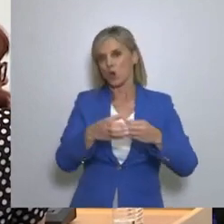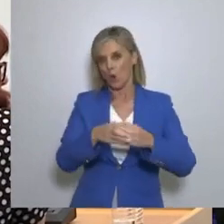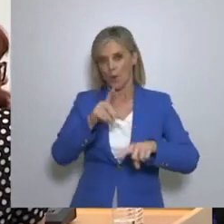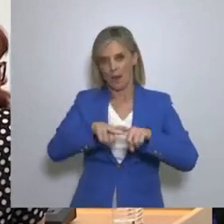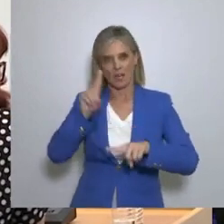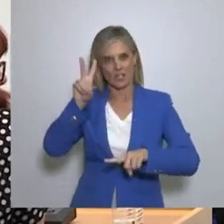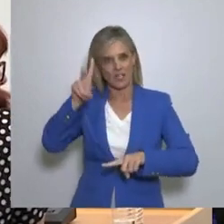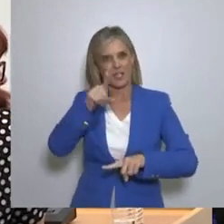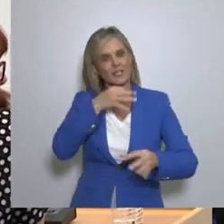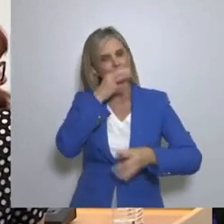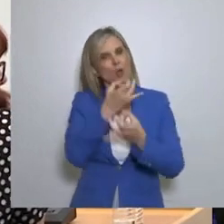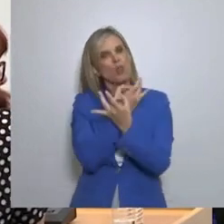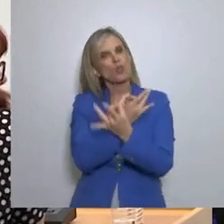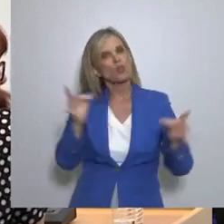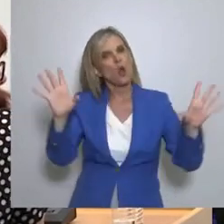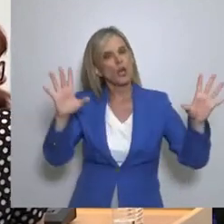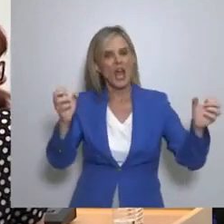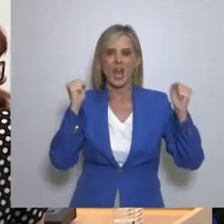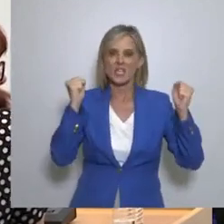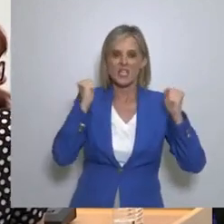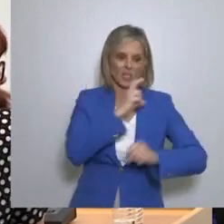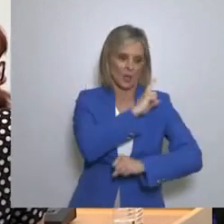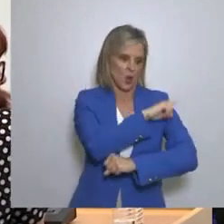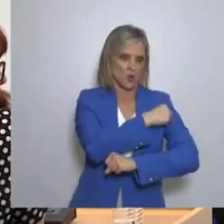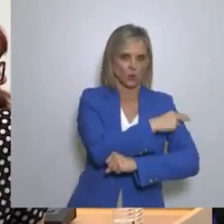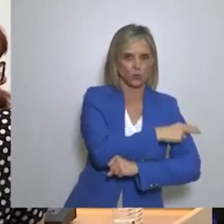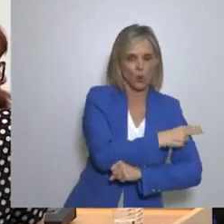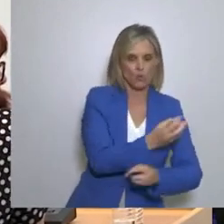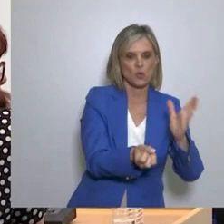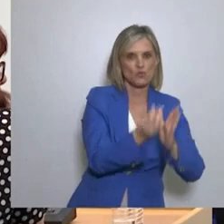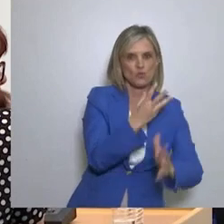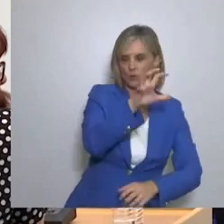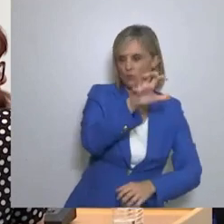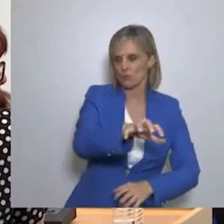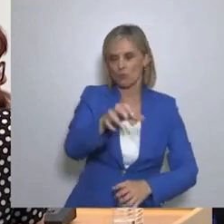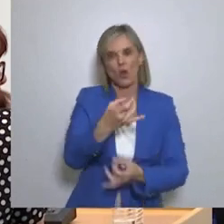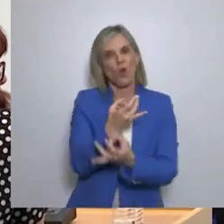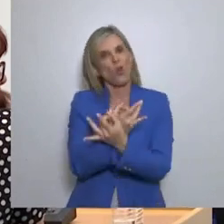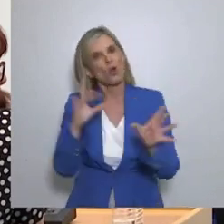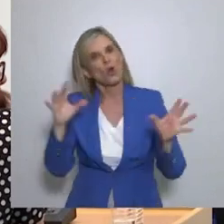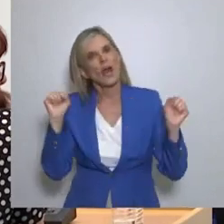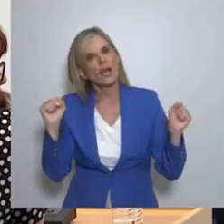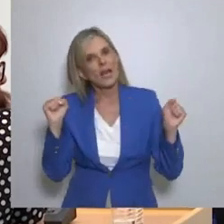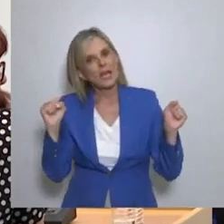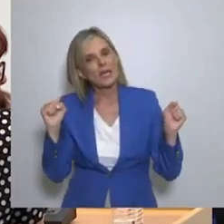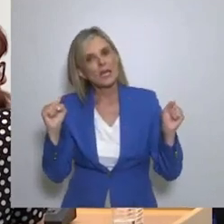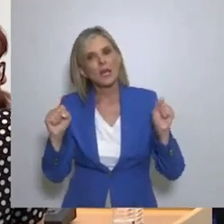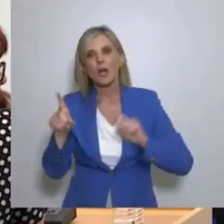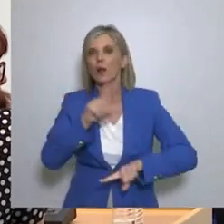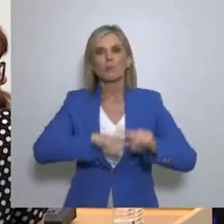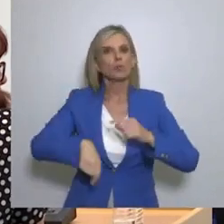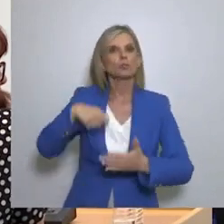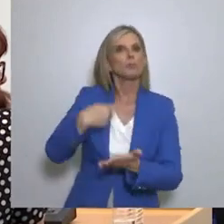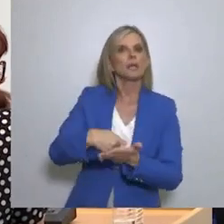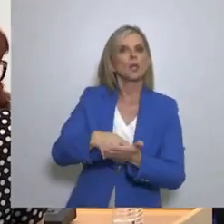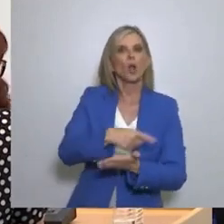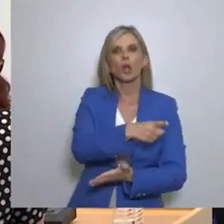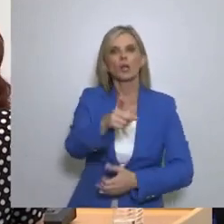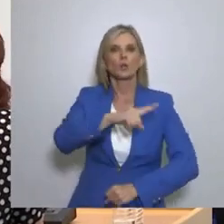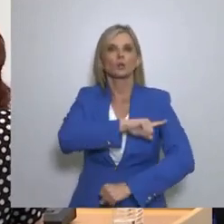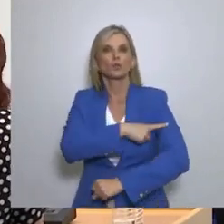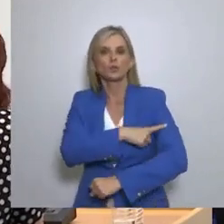υπερσύγχρονες εγκαταστάσεις Και εξειδικευμένο προσωπικό Αν όμως η υγεία είναι δωρεάν Ποιος θα πληρώνει γι' αυτό